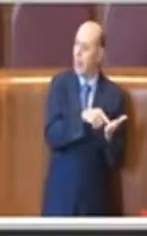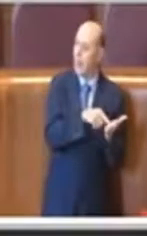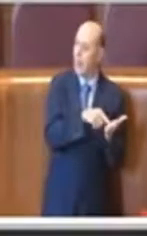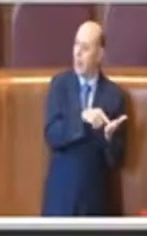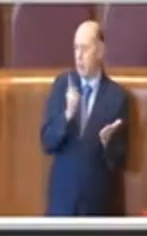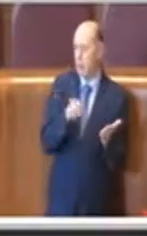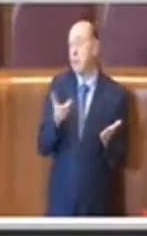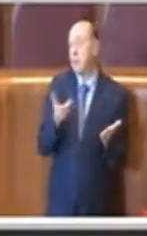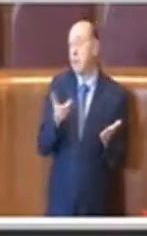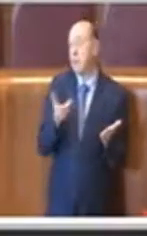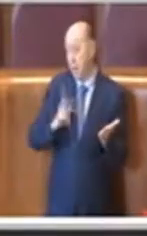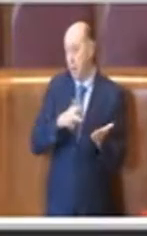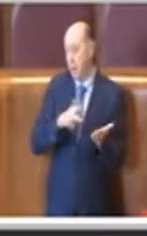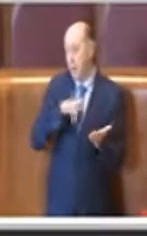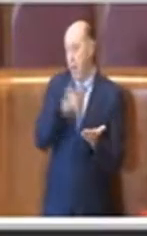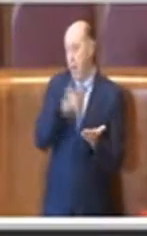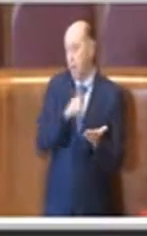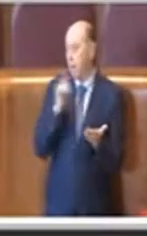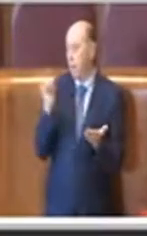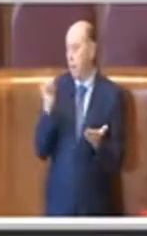approvata all'unanimità. Grazie Presidente.